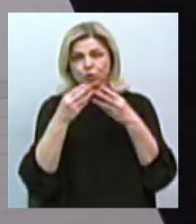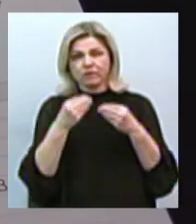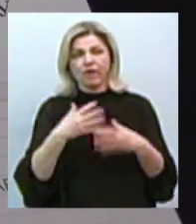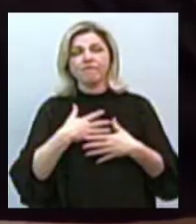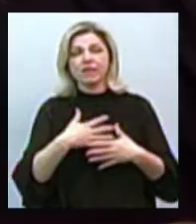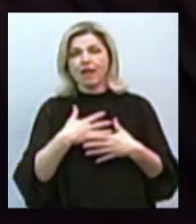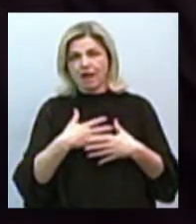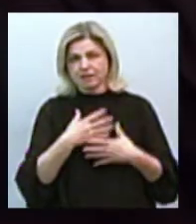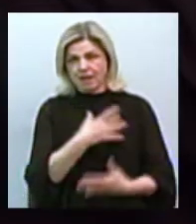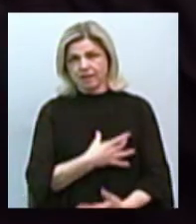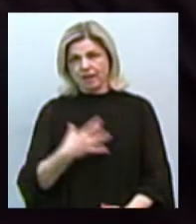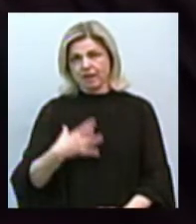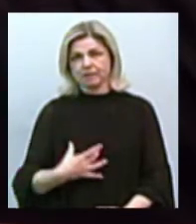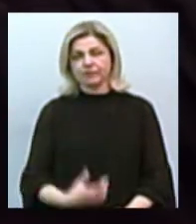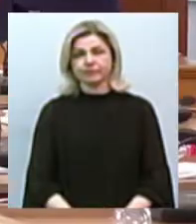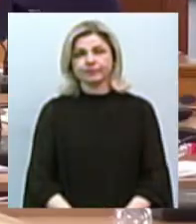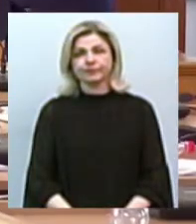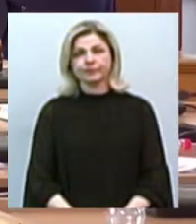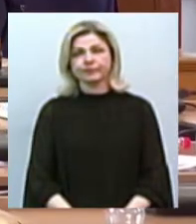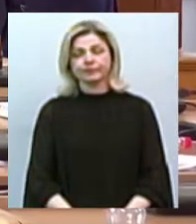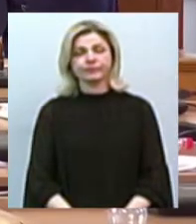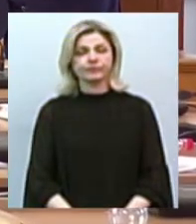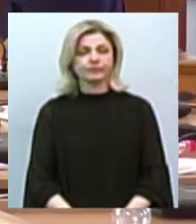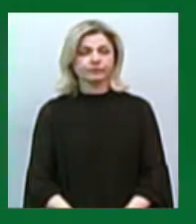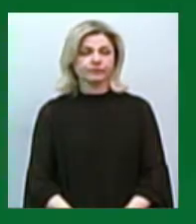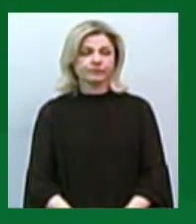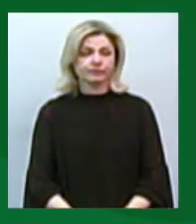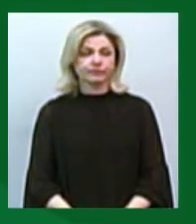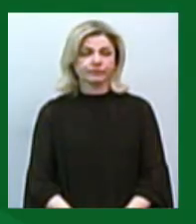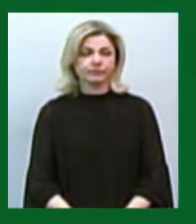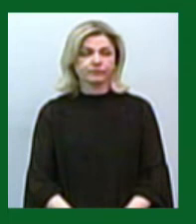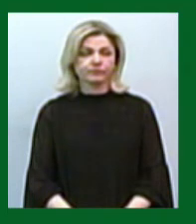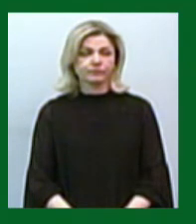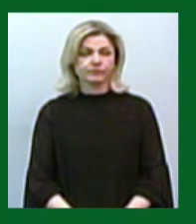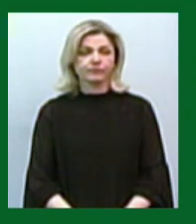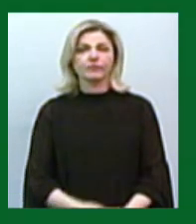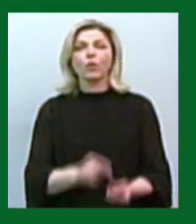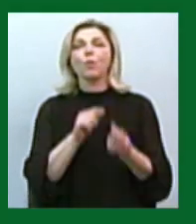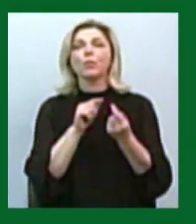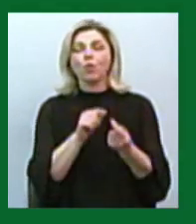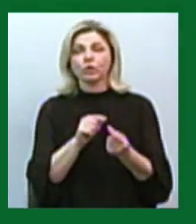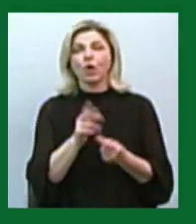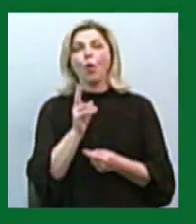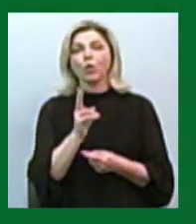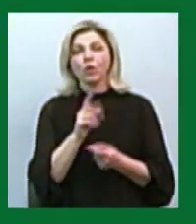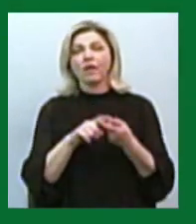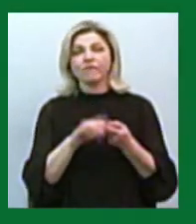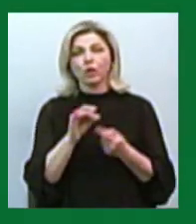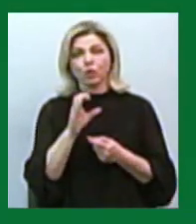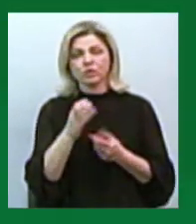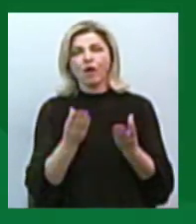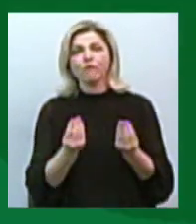Валентина Гурова, Юлія Філімон, новини на Суспільному, Миколаїв. Протидія коронавірусу. Вологе